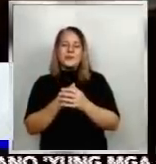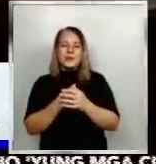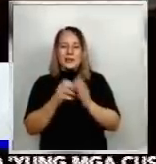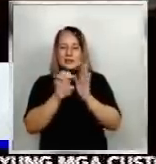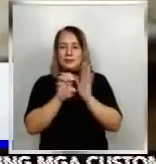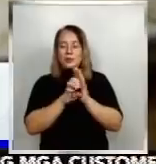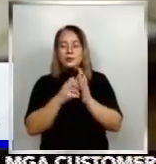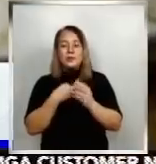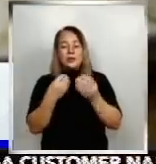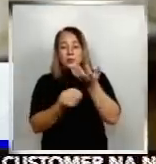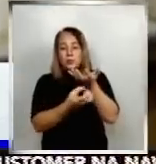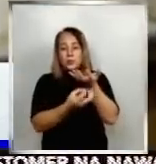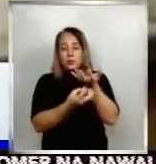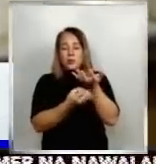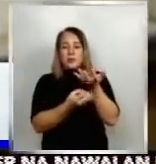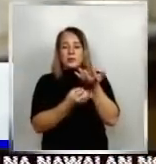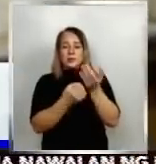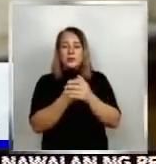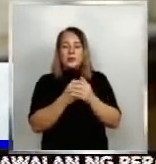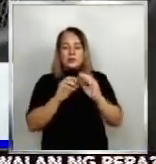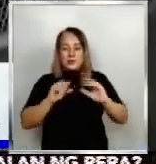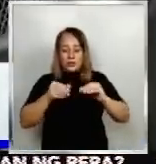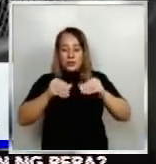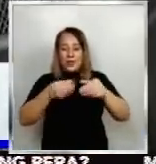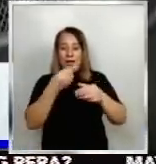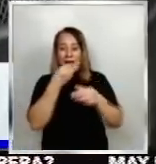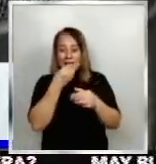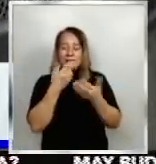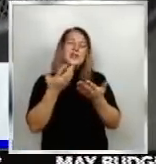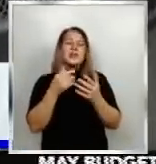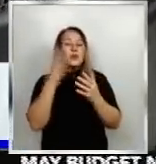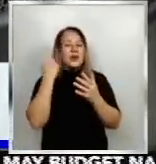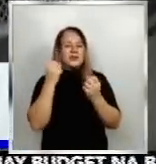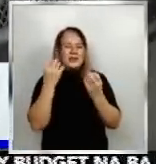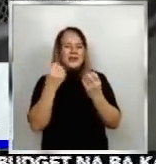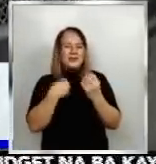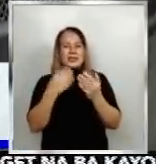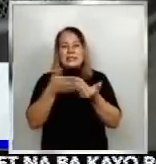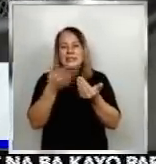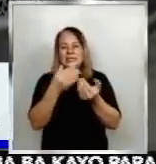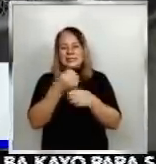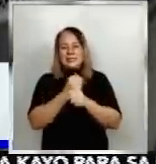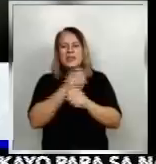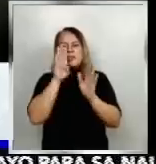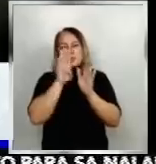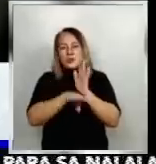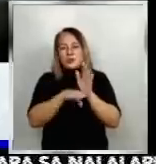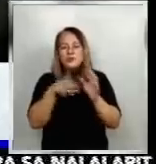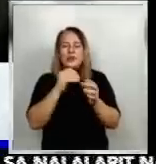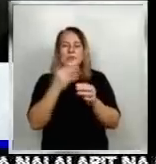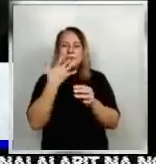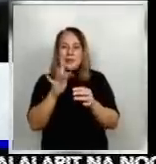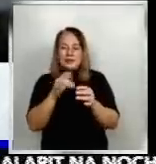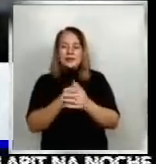ng Lumpiang Shanghai. So yun yung common na handang madaling gawin, mura at masarap pa. Spaghetti,